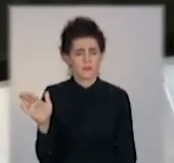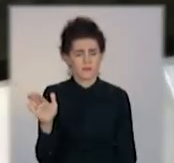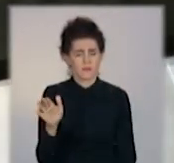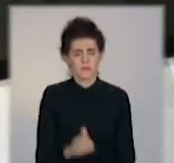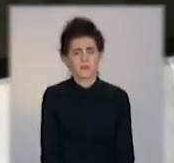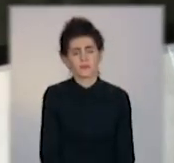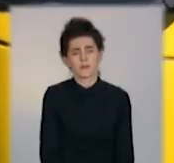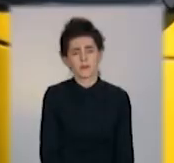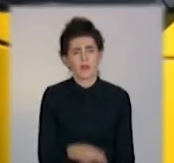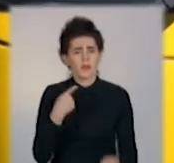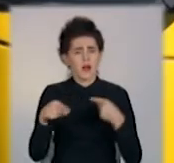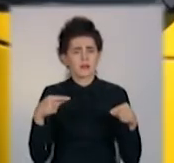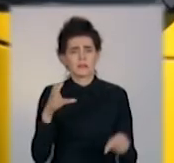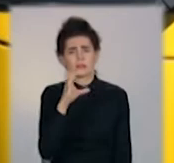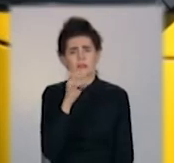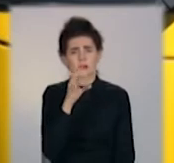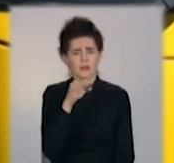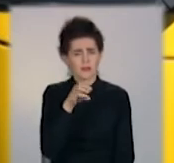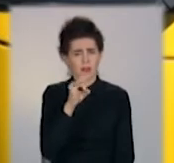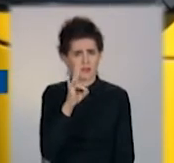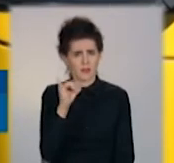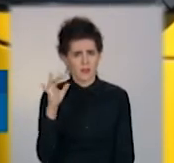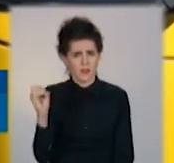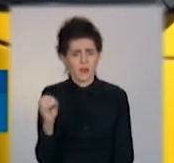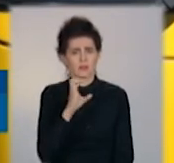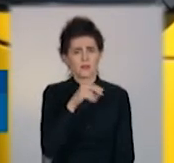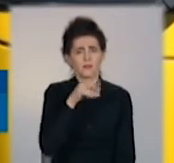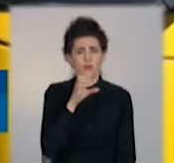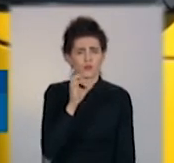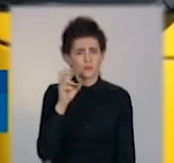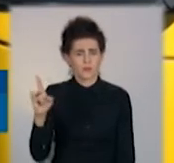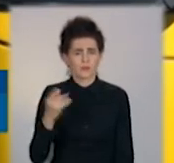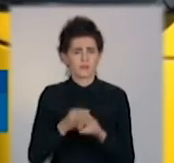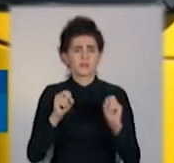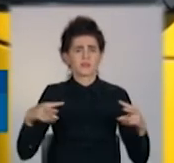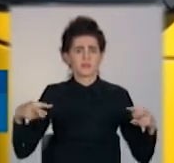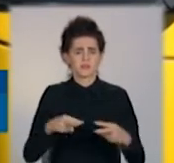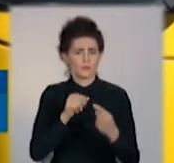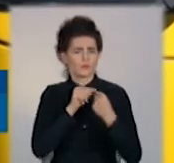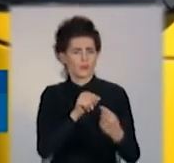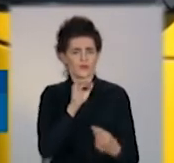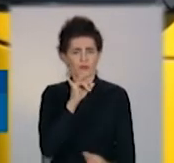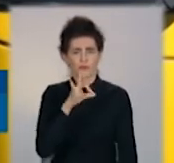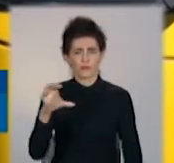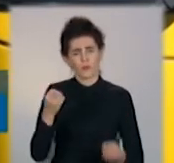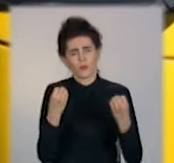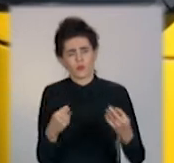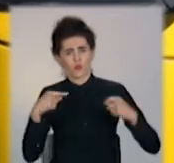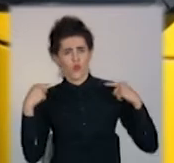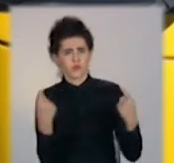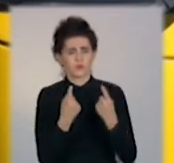засоби, які іменно підназначені для антивірусних, не просто якісь